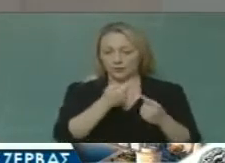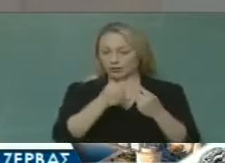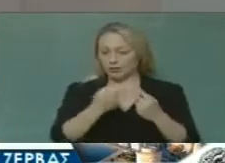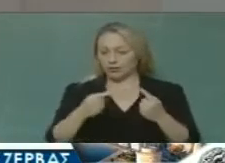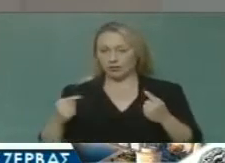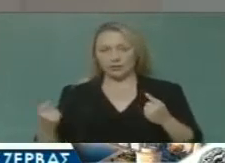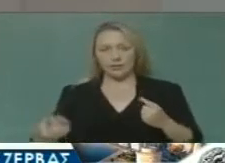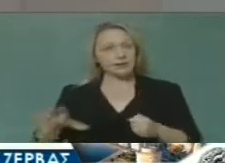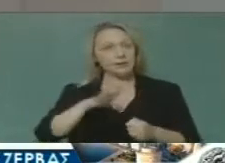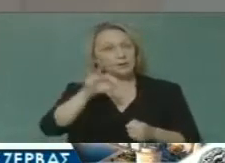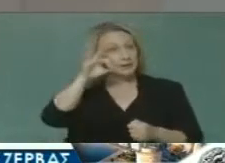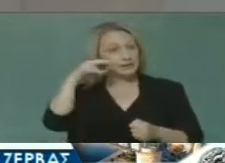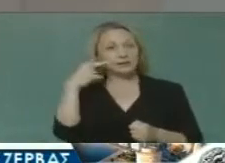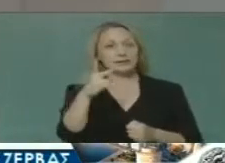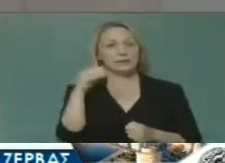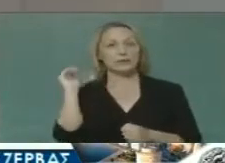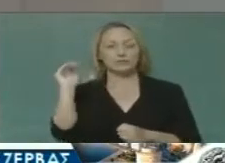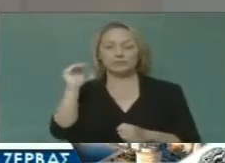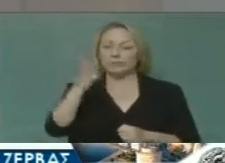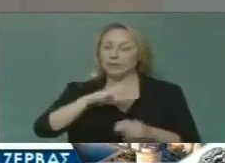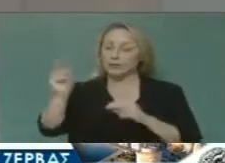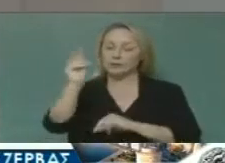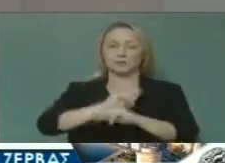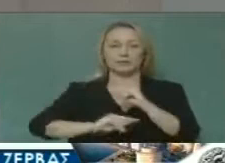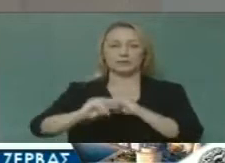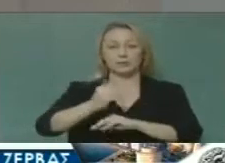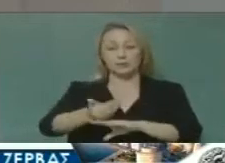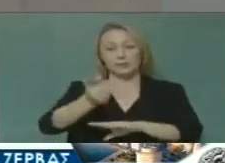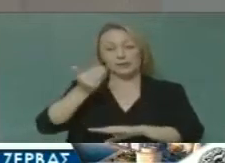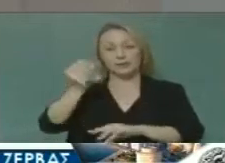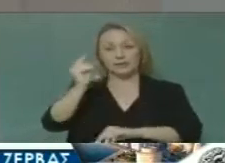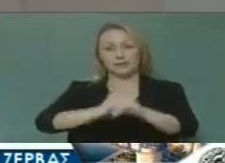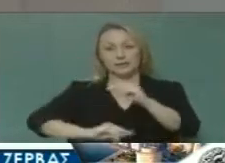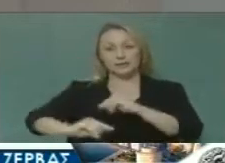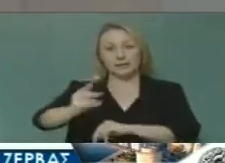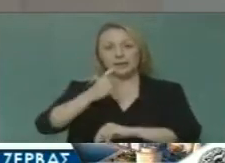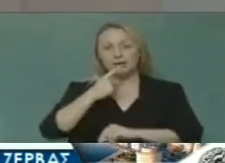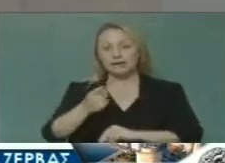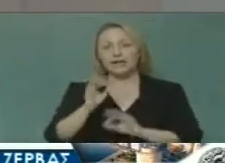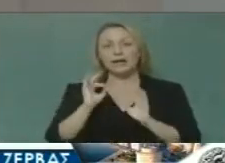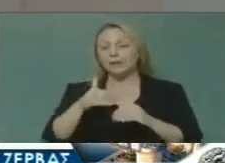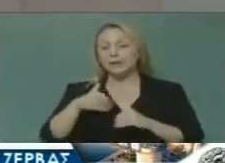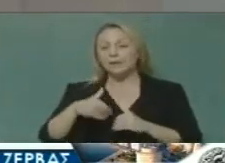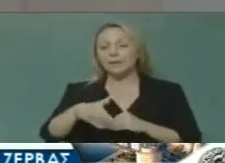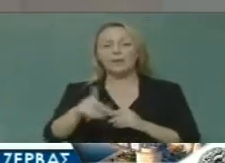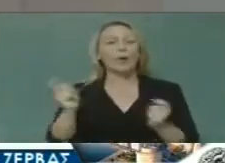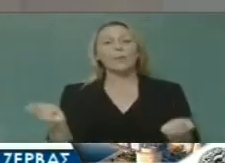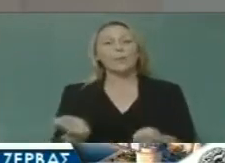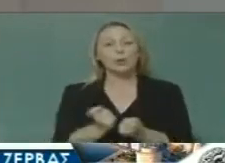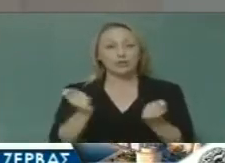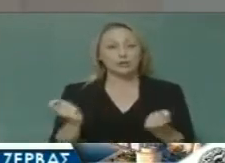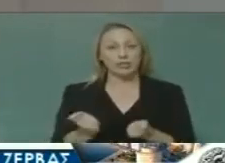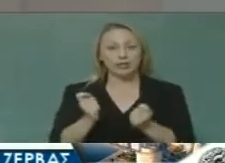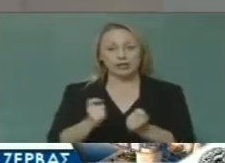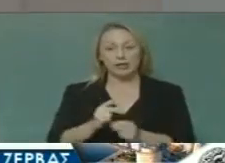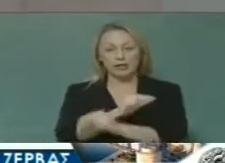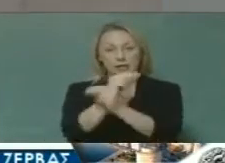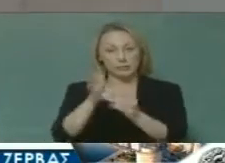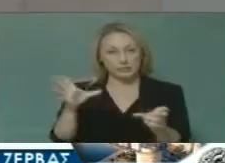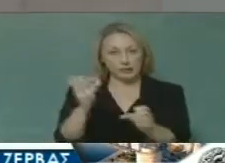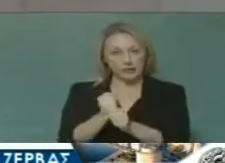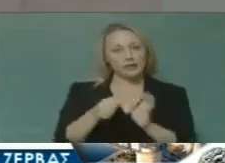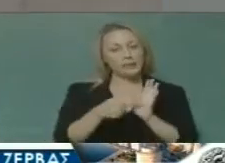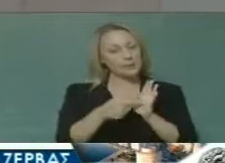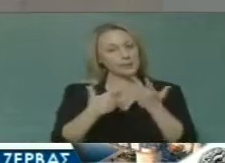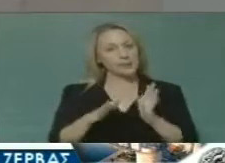ψήφα των Θεσσαλονικίων και δίνοντας προεκλογικά ακόμα τις βασικές κατευθύνσεις της νέας αποδοτικής λειτουργίας του Δήμου μας.